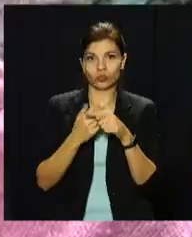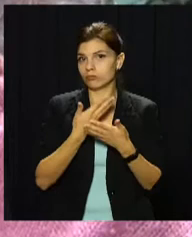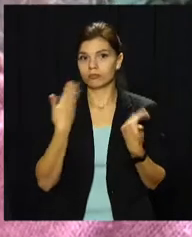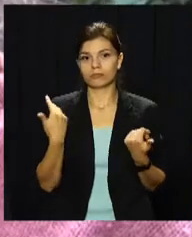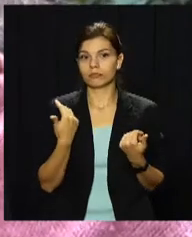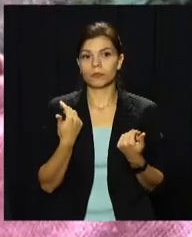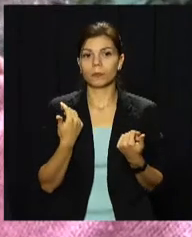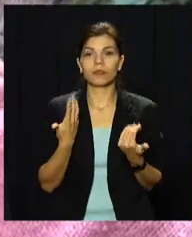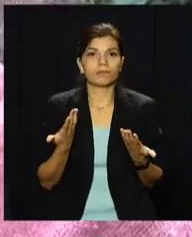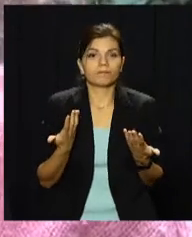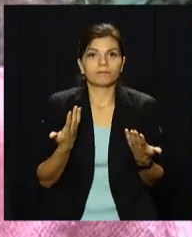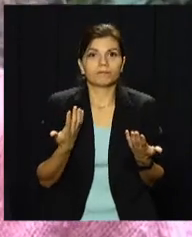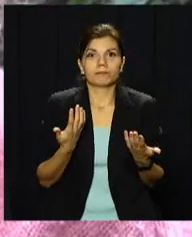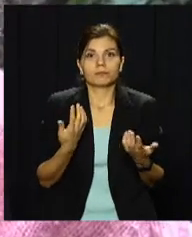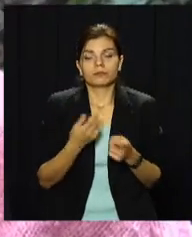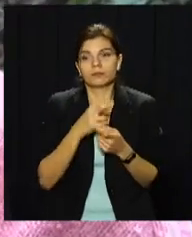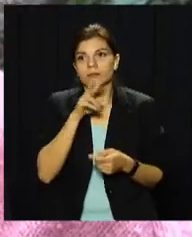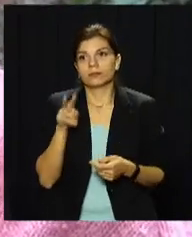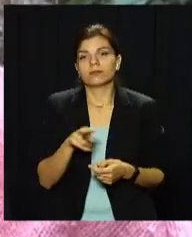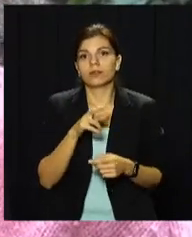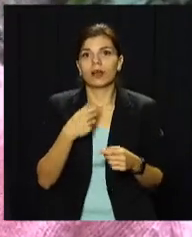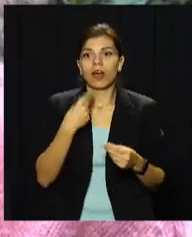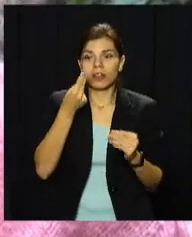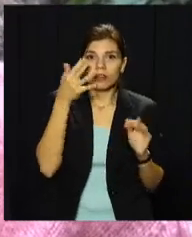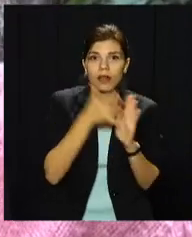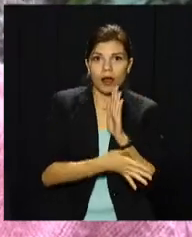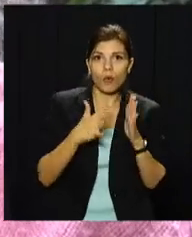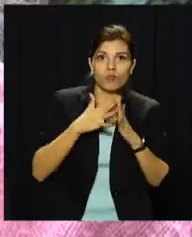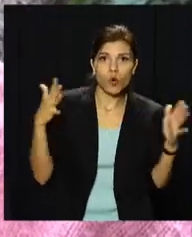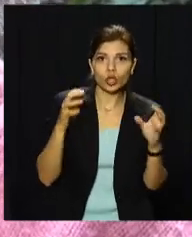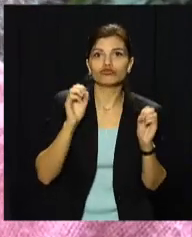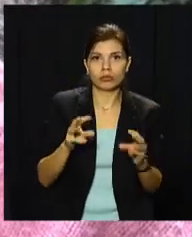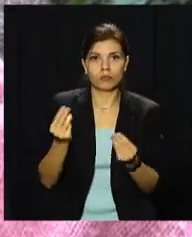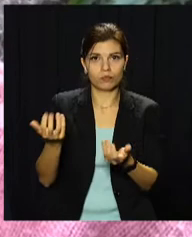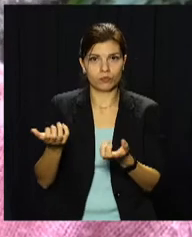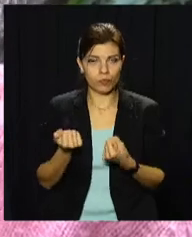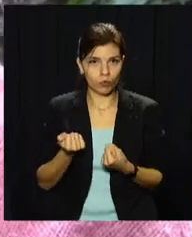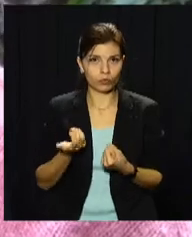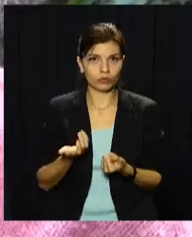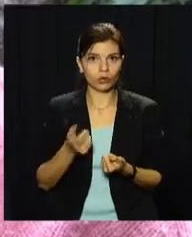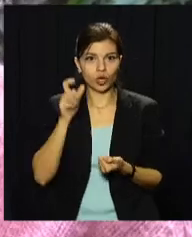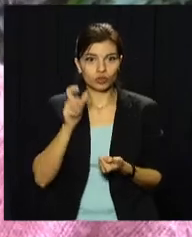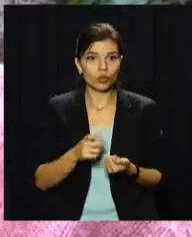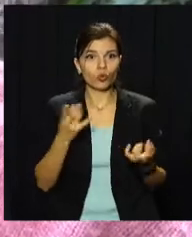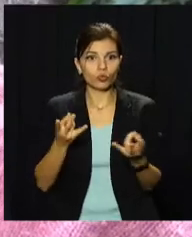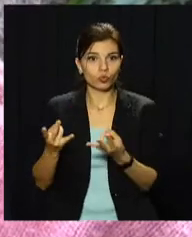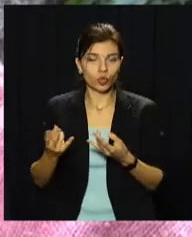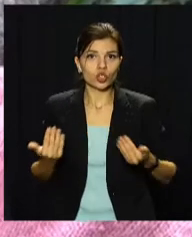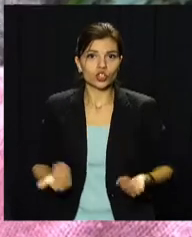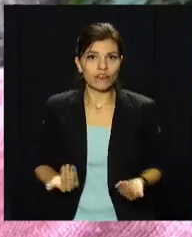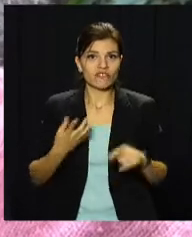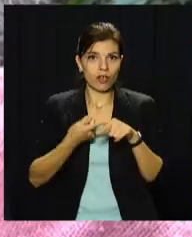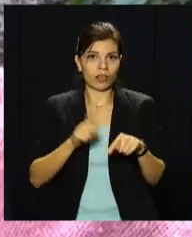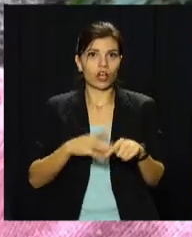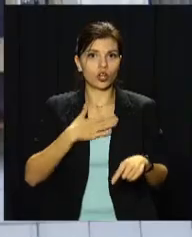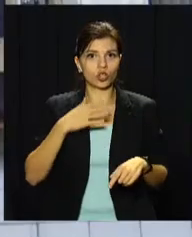немає. Незовмістимо з усіма затратами, які зараз довго несе людина, живу в